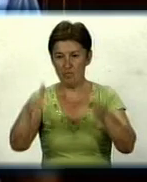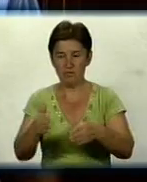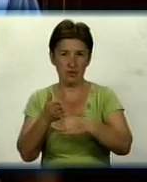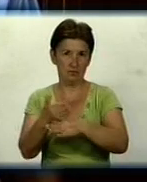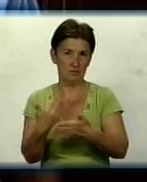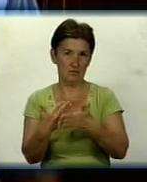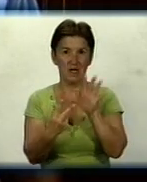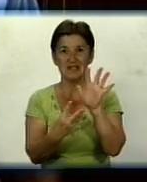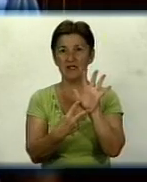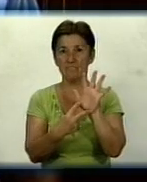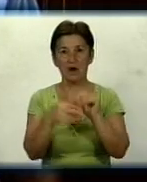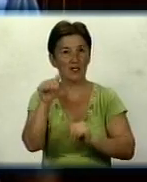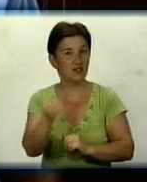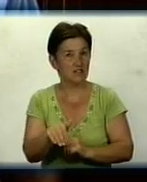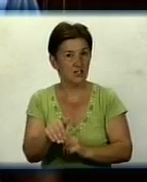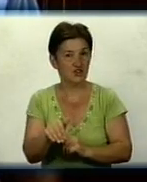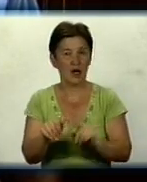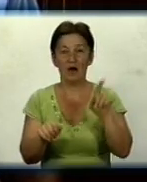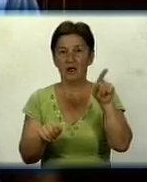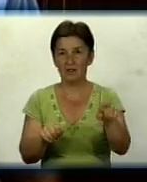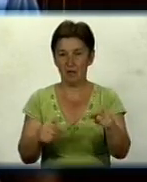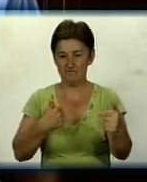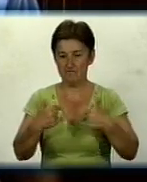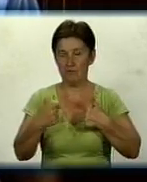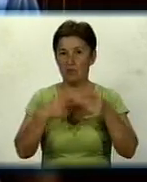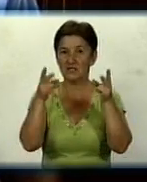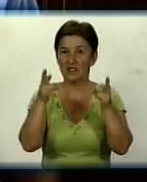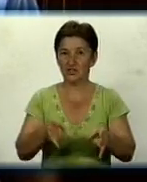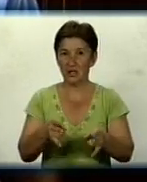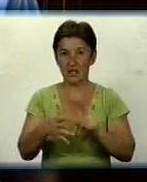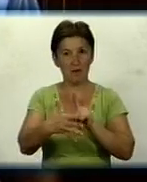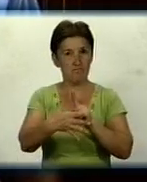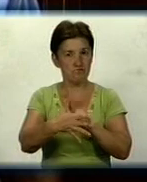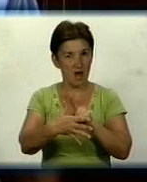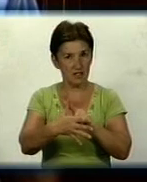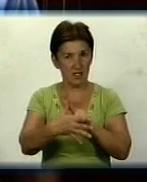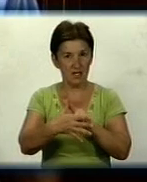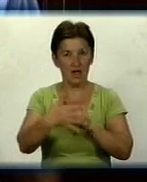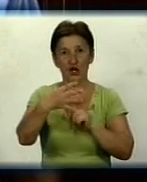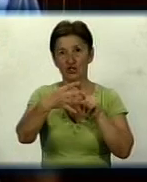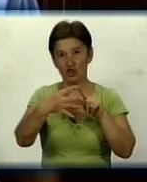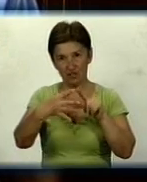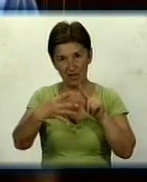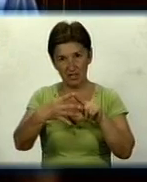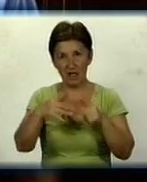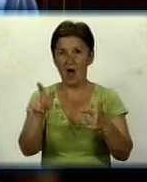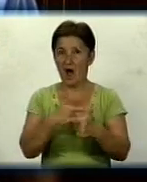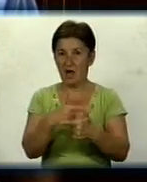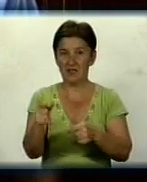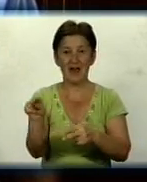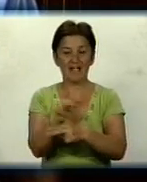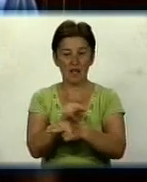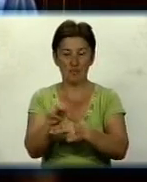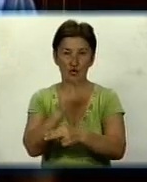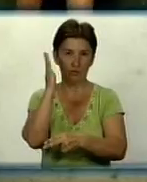орієнтовно 7 тисяч. Там постраждали особливо п'ятий поверх і четвертий. Але ремонт буде виконаний